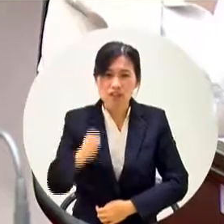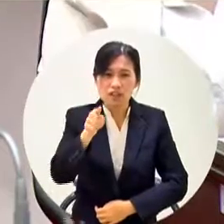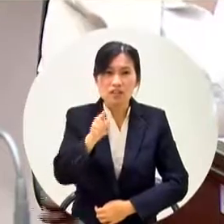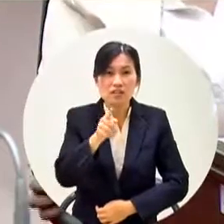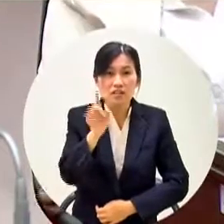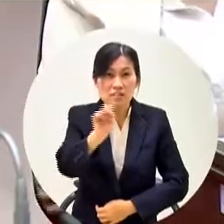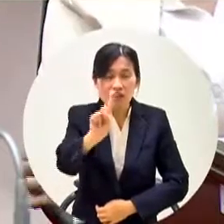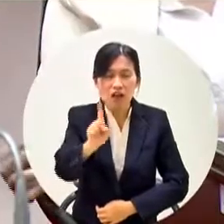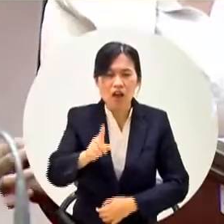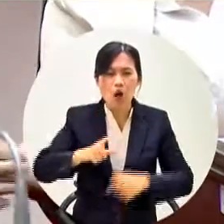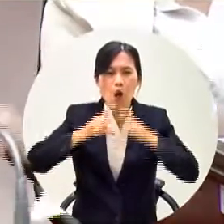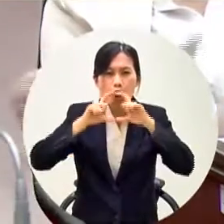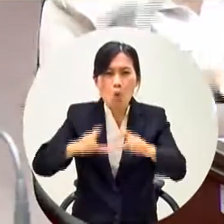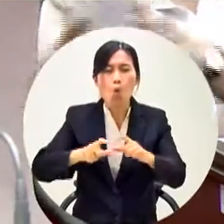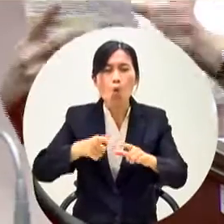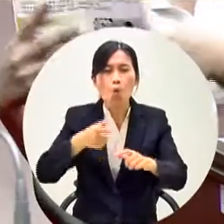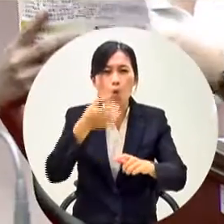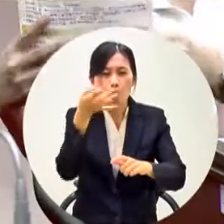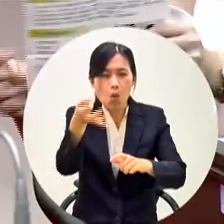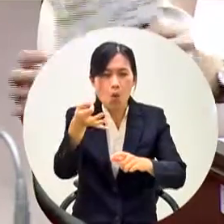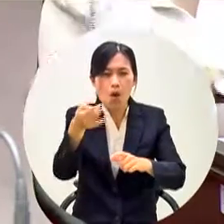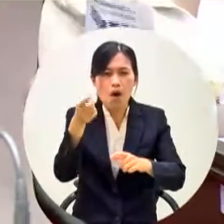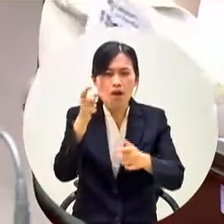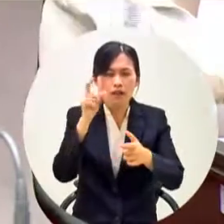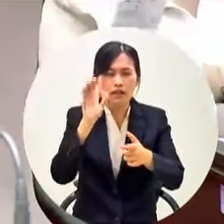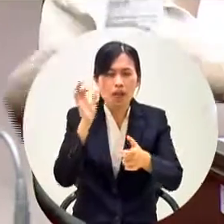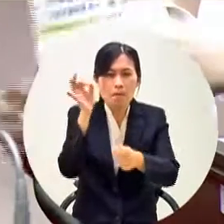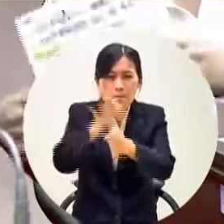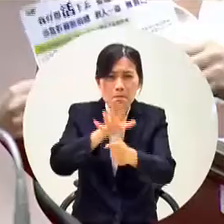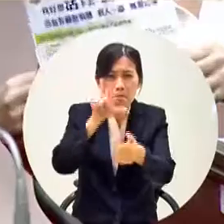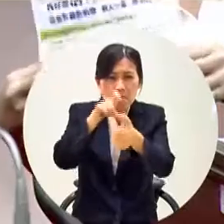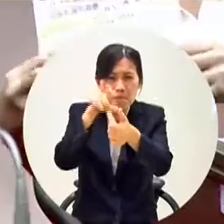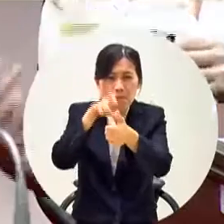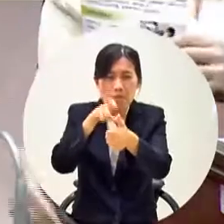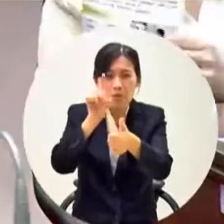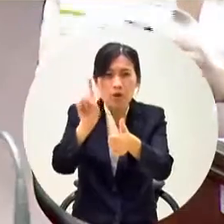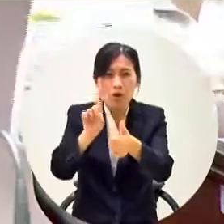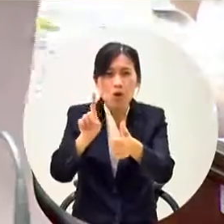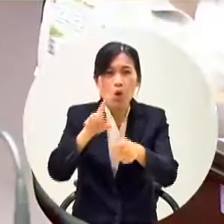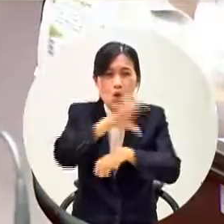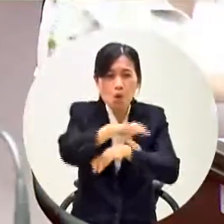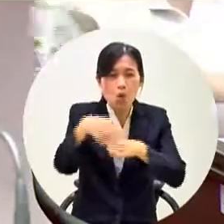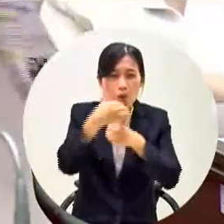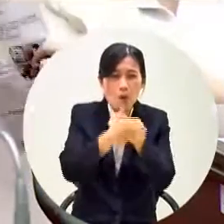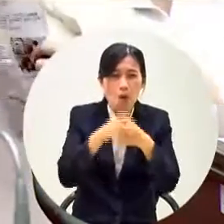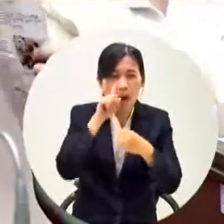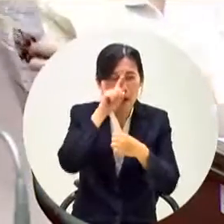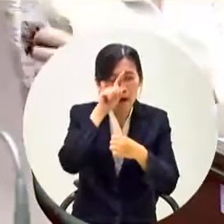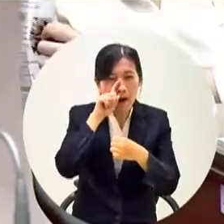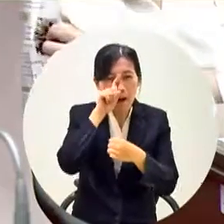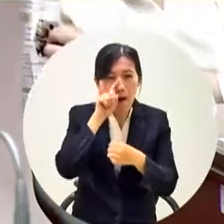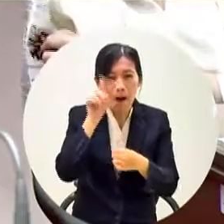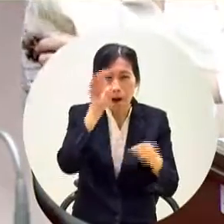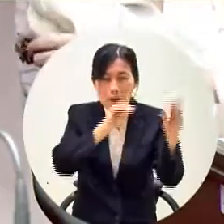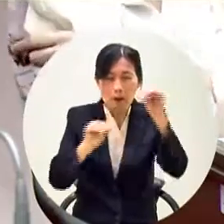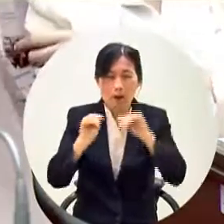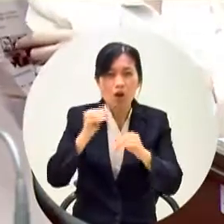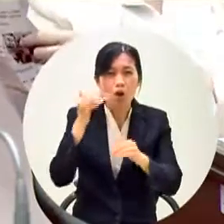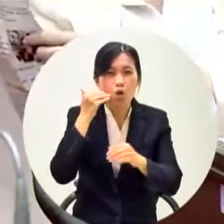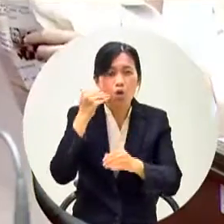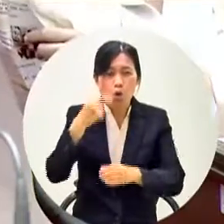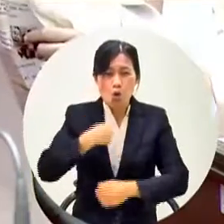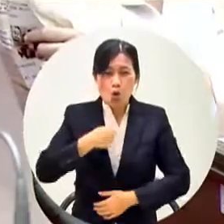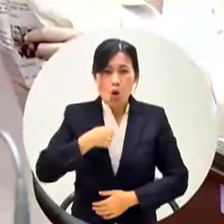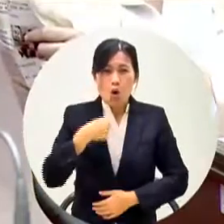只是他有項目這個項目裡面有明定環保空汙像剛才我古山岩城奇你如果錢不到